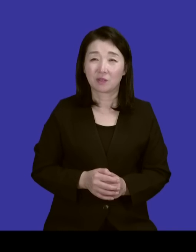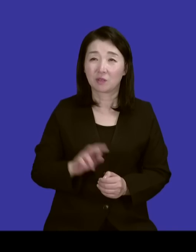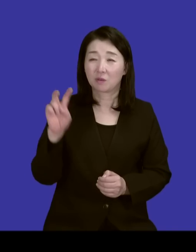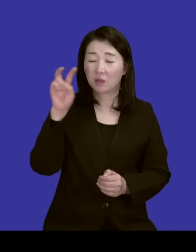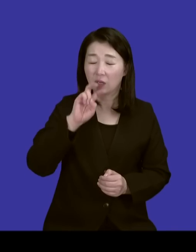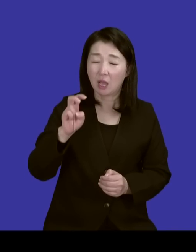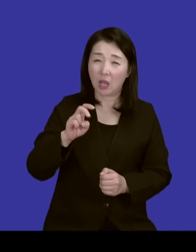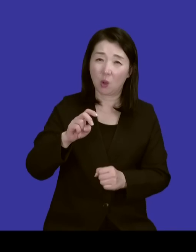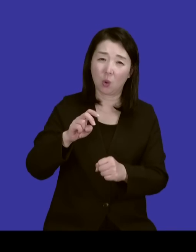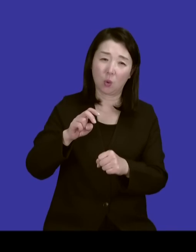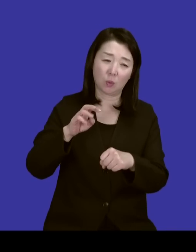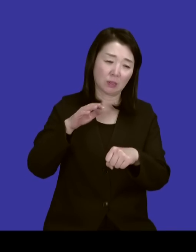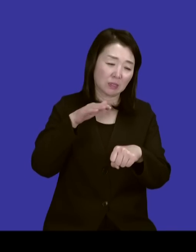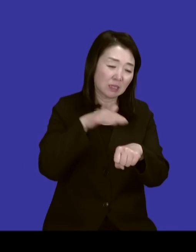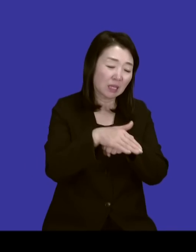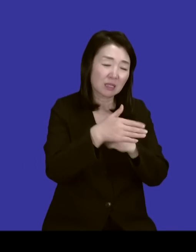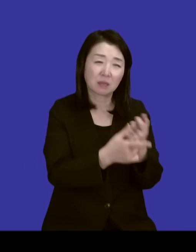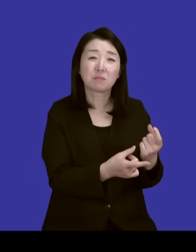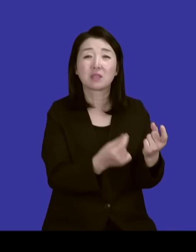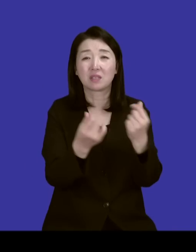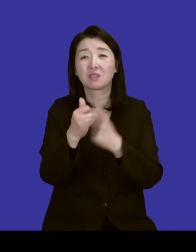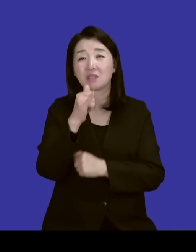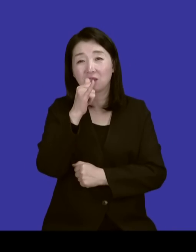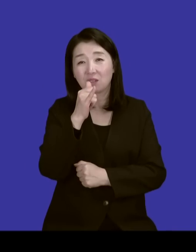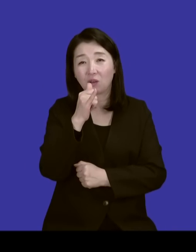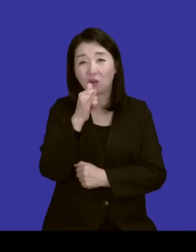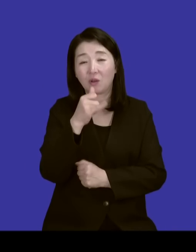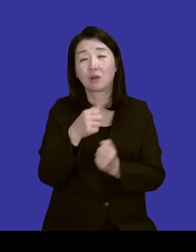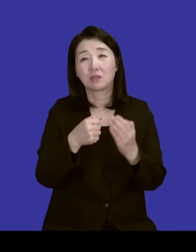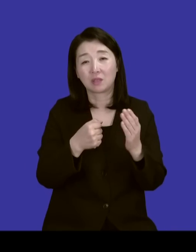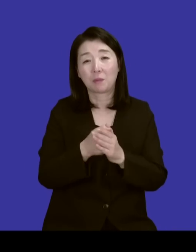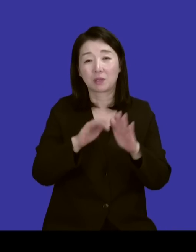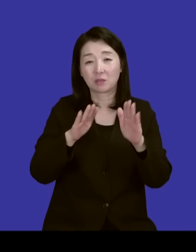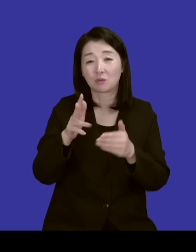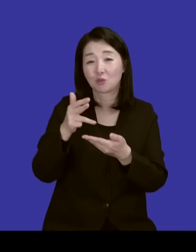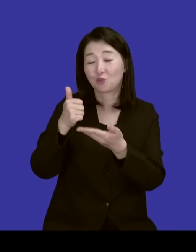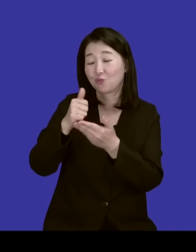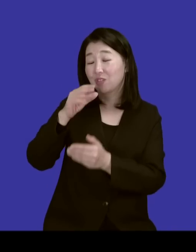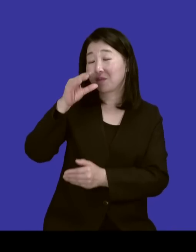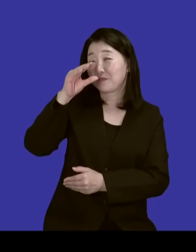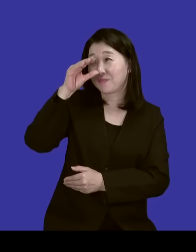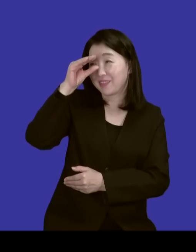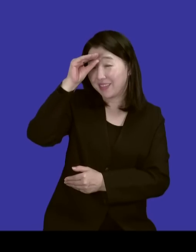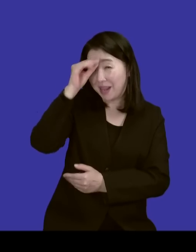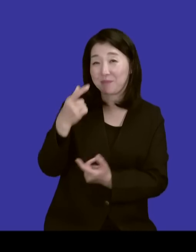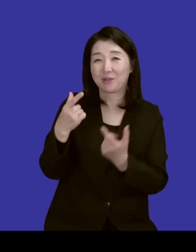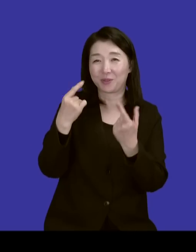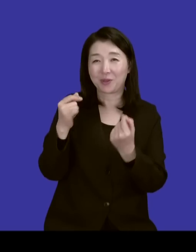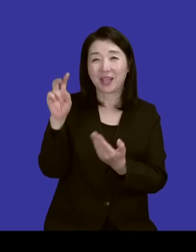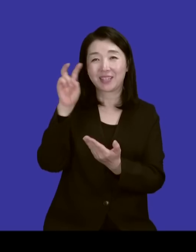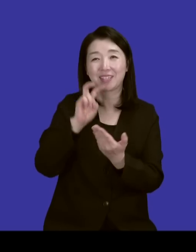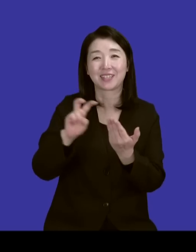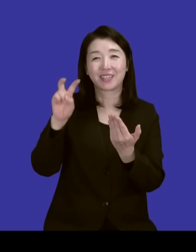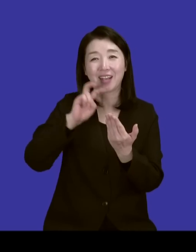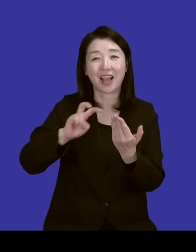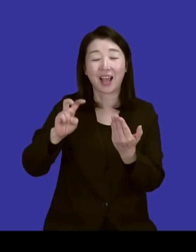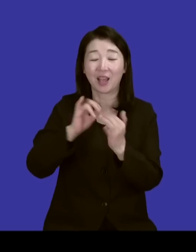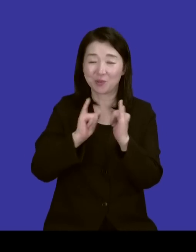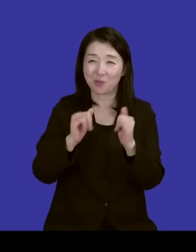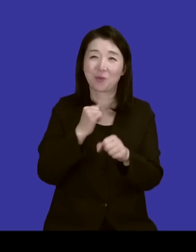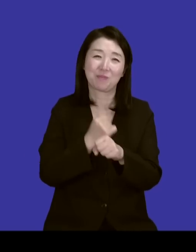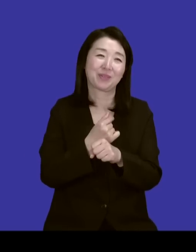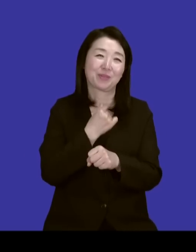너무 많은 것 같아서 정말 좀 아름다운 주님 닮은 그런 가요도 얼마인지 할 수 있잖아요.